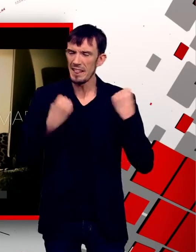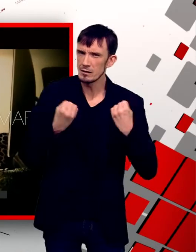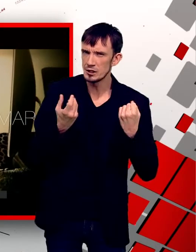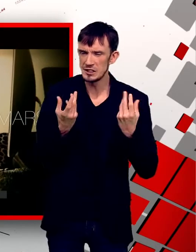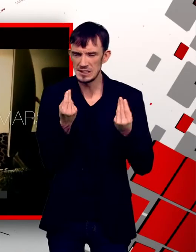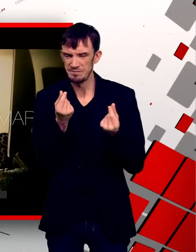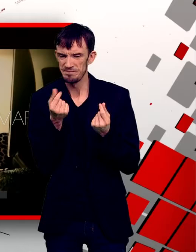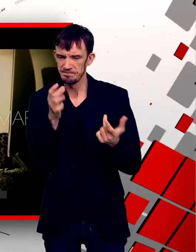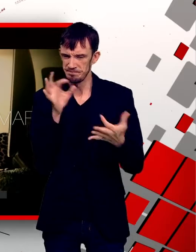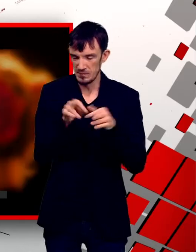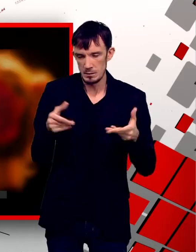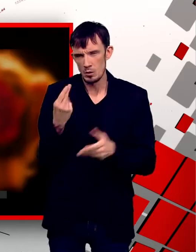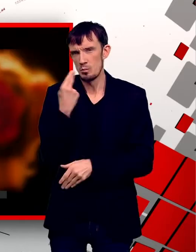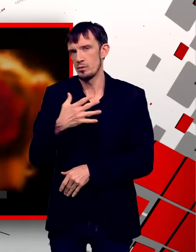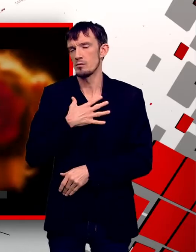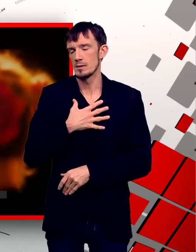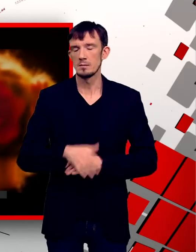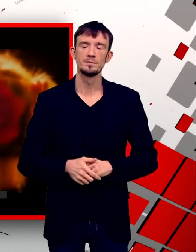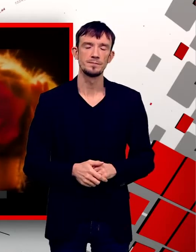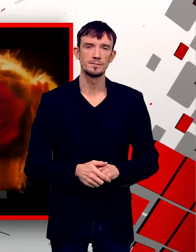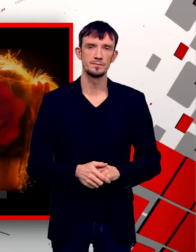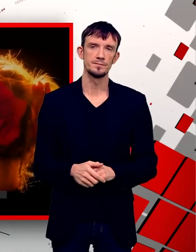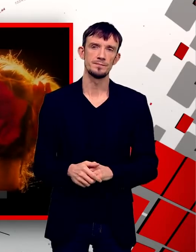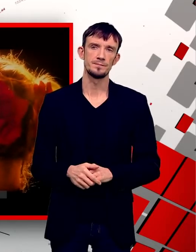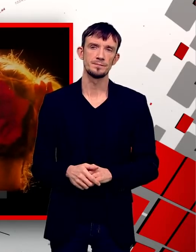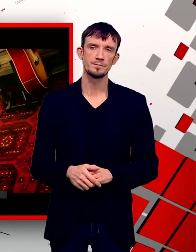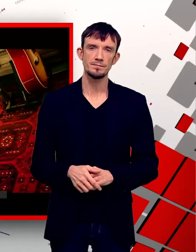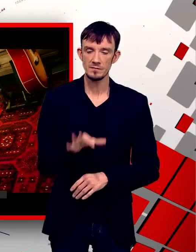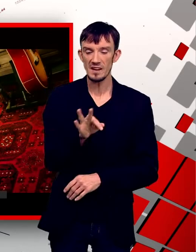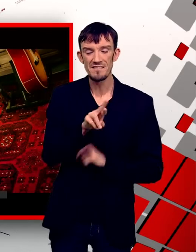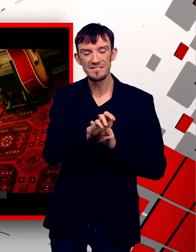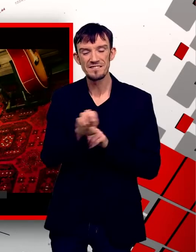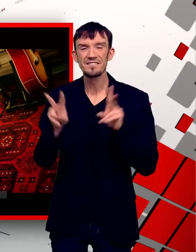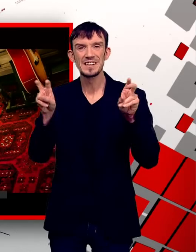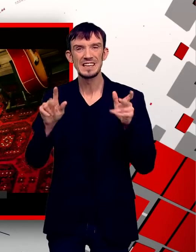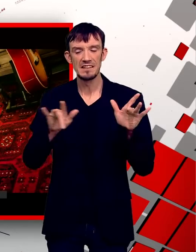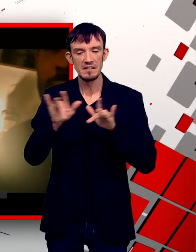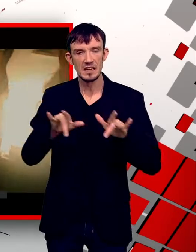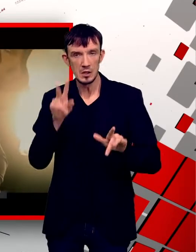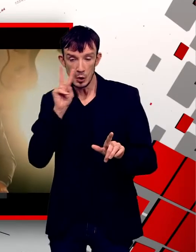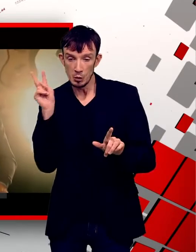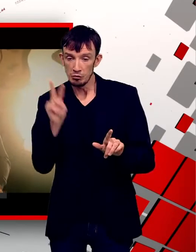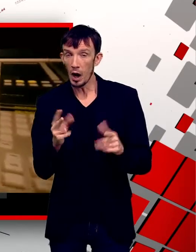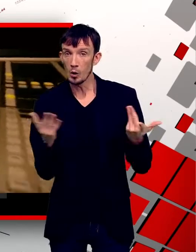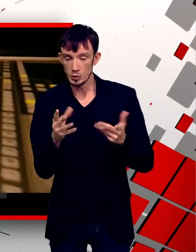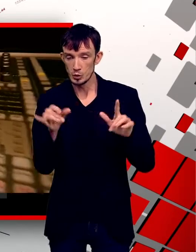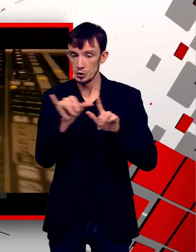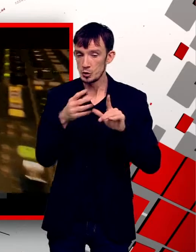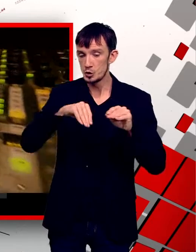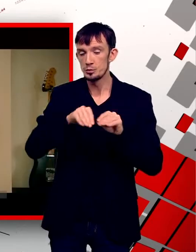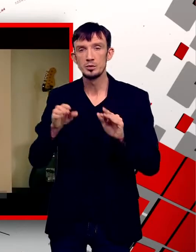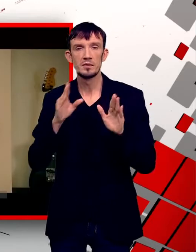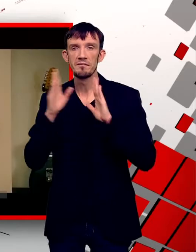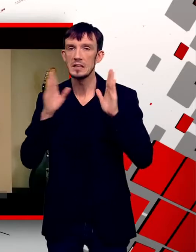dans ces temps très confinés et difficiles. Le clip free est disponible dès ce week-end sur YouTube et Facebook. En